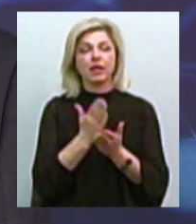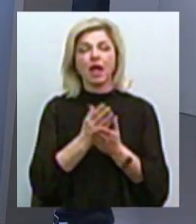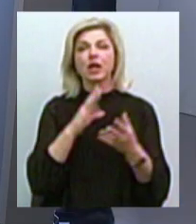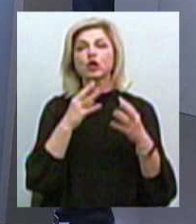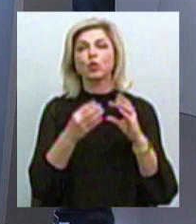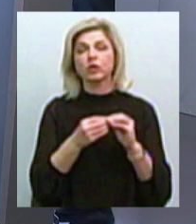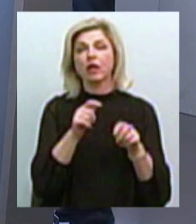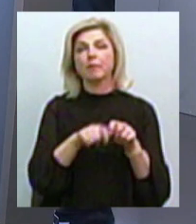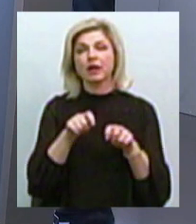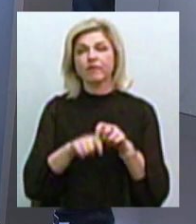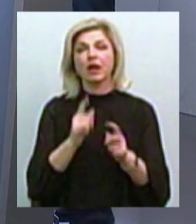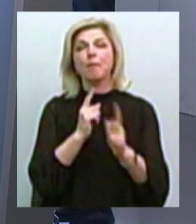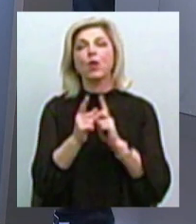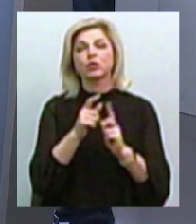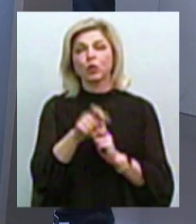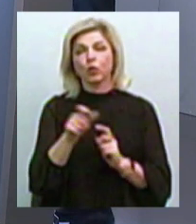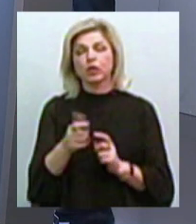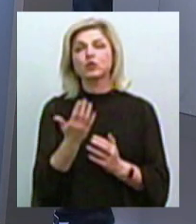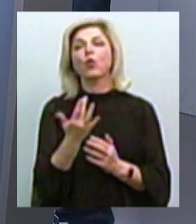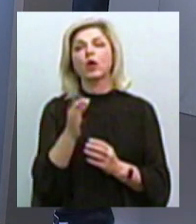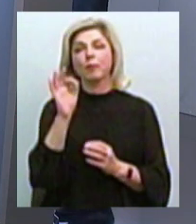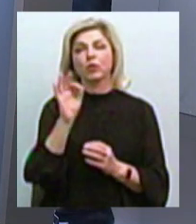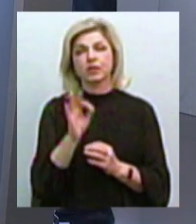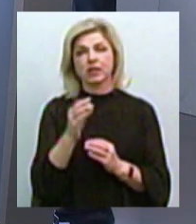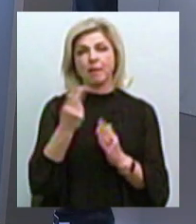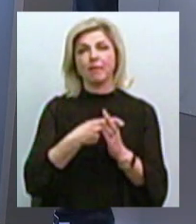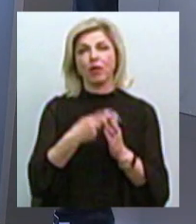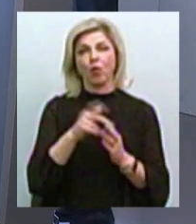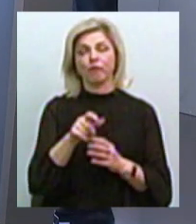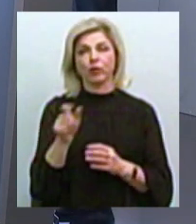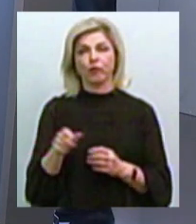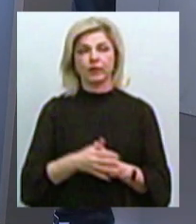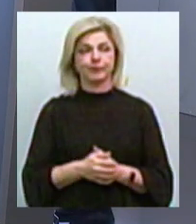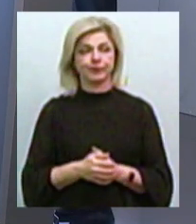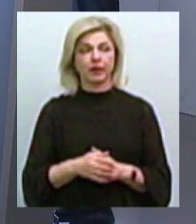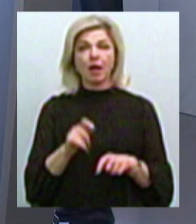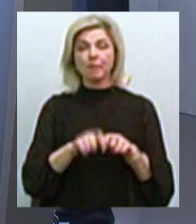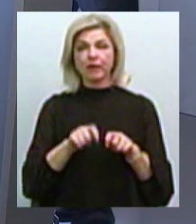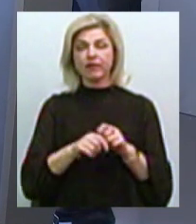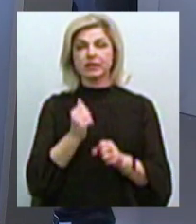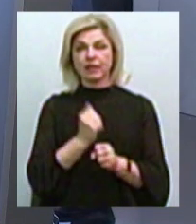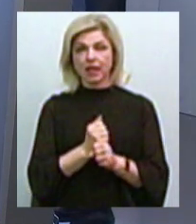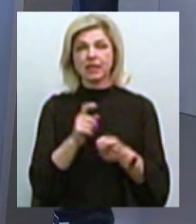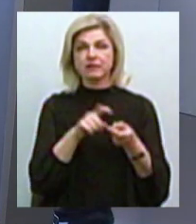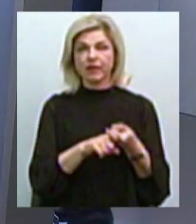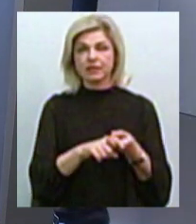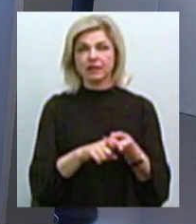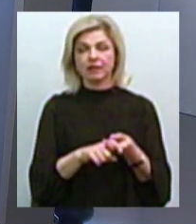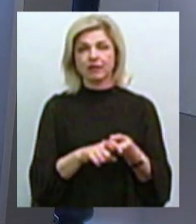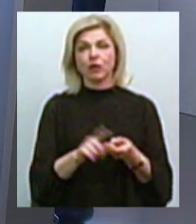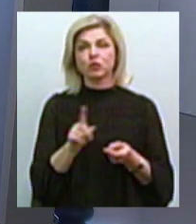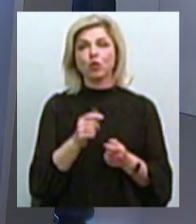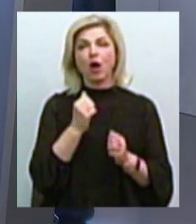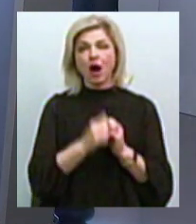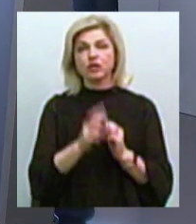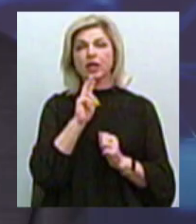трамваях? Який відсоток пільговиків? Ну, перевірка проведена у зв'язку з тим, що кожні